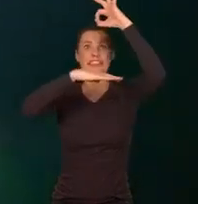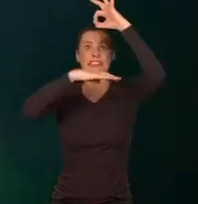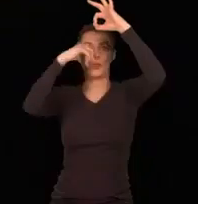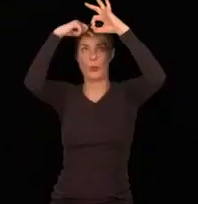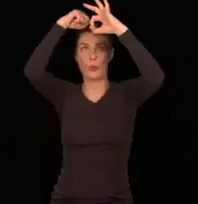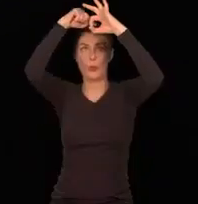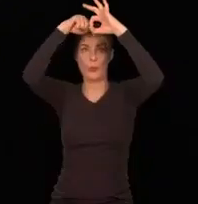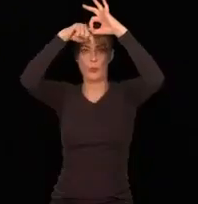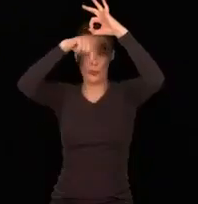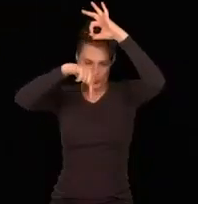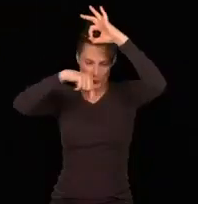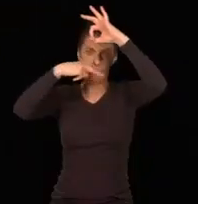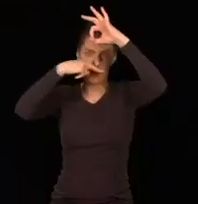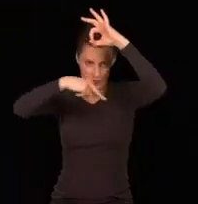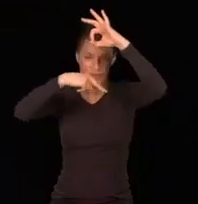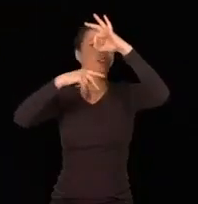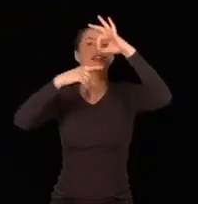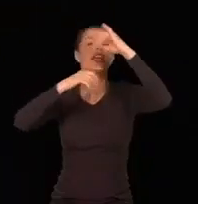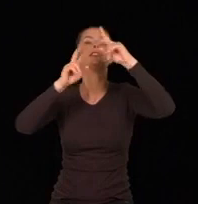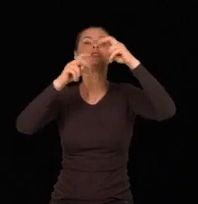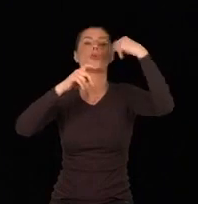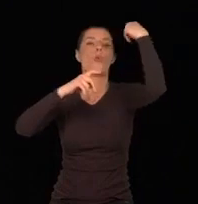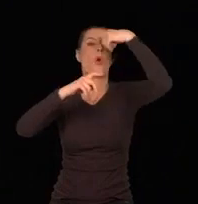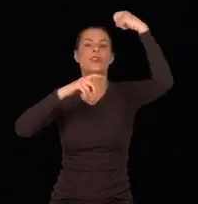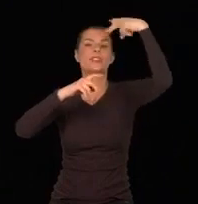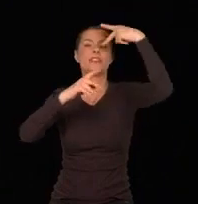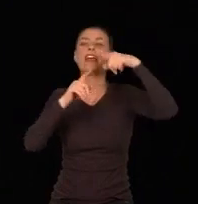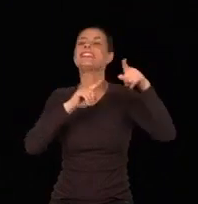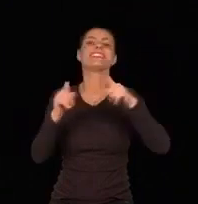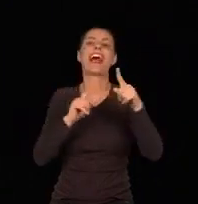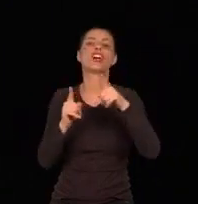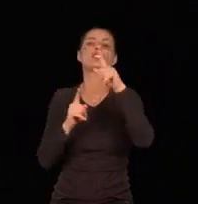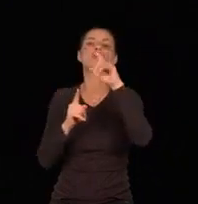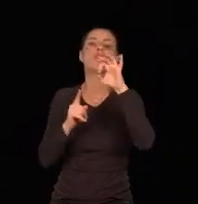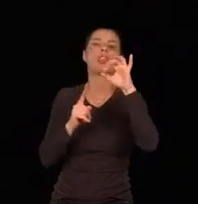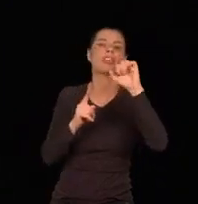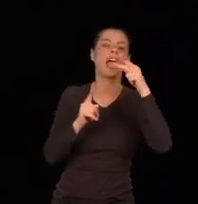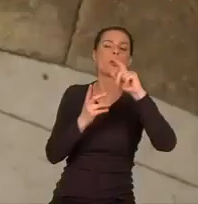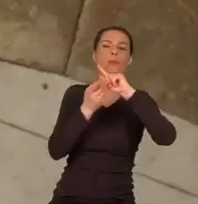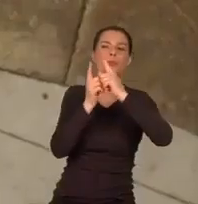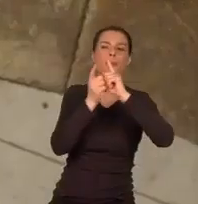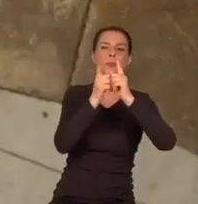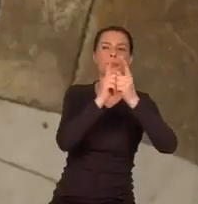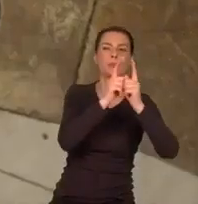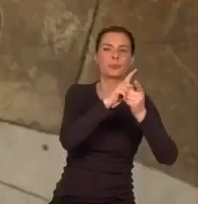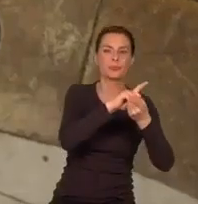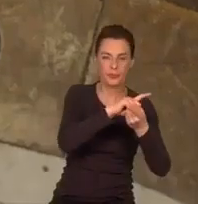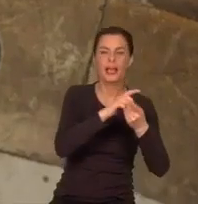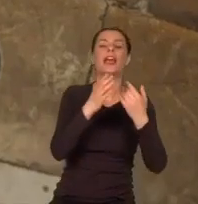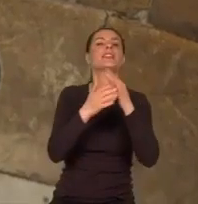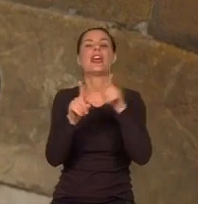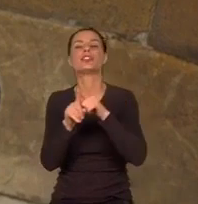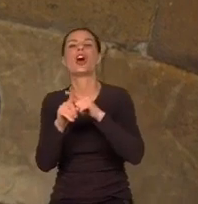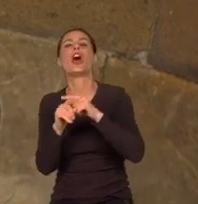Dzięki niej można śledzić poszczególne momenty wchodzenia Słońca w kolejne znaki zodiaku i najważniejsze punkty, równono z